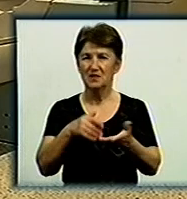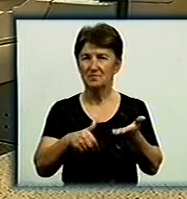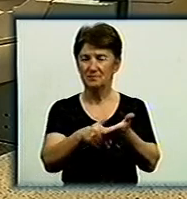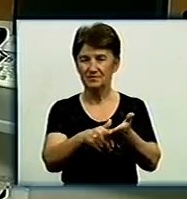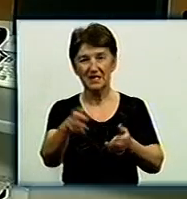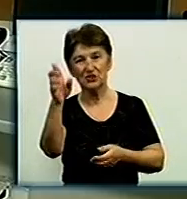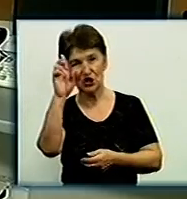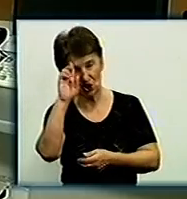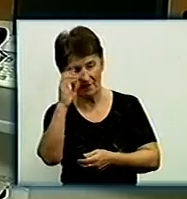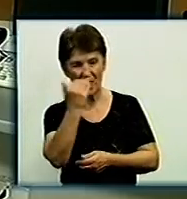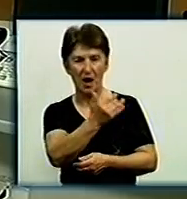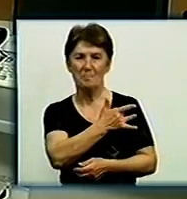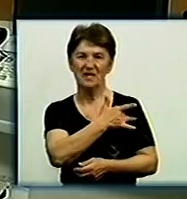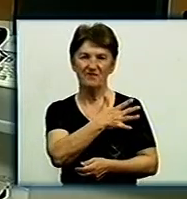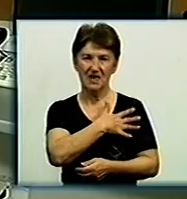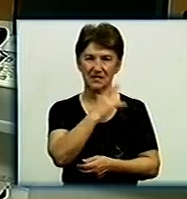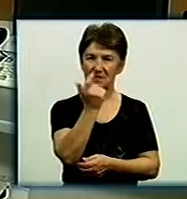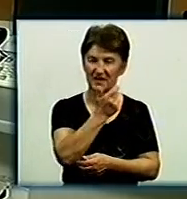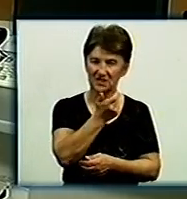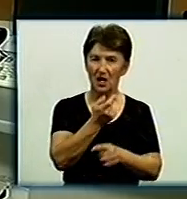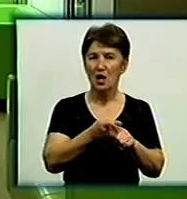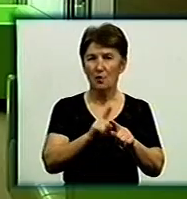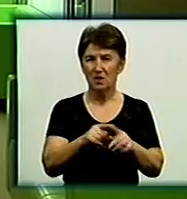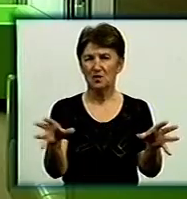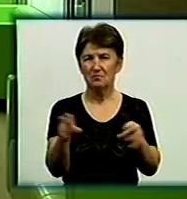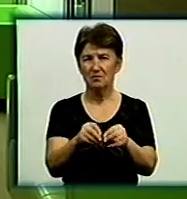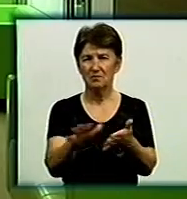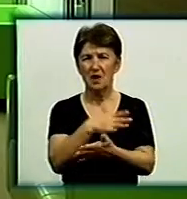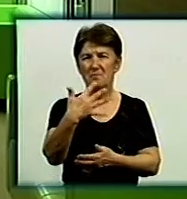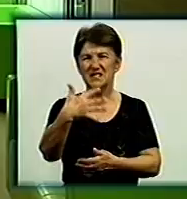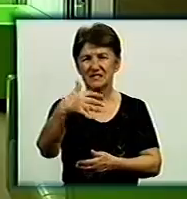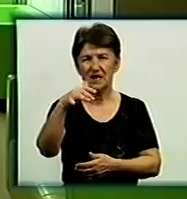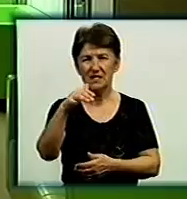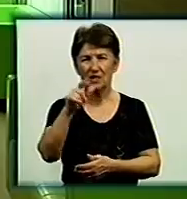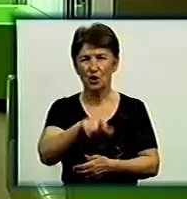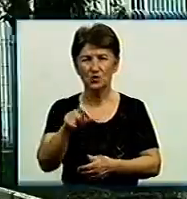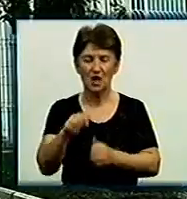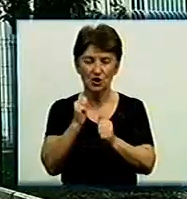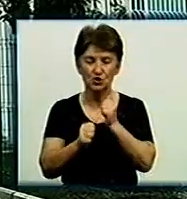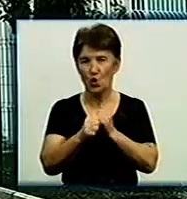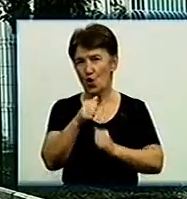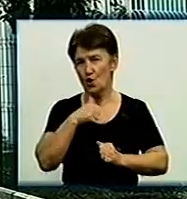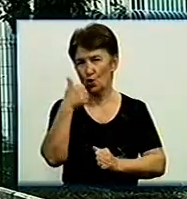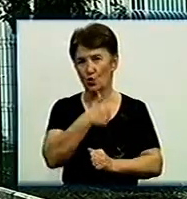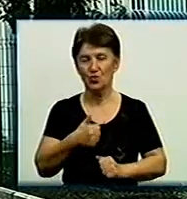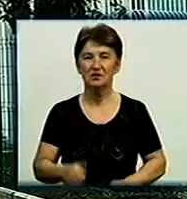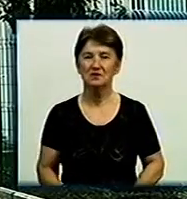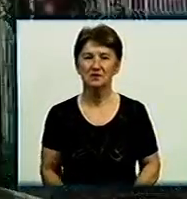сектору, яку впроваджено в центрі томотерапії, заклад безкоштовно лікуватиме 50 людей щороку. Яна Семнюк, Анатолій Басистий, День за Днем.